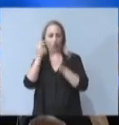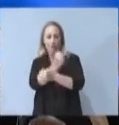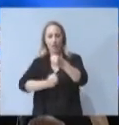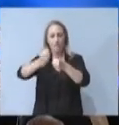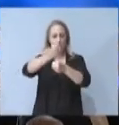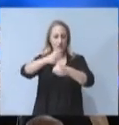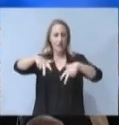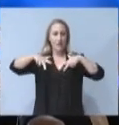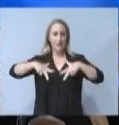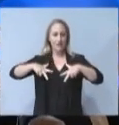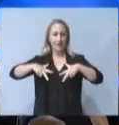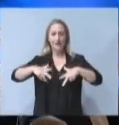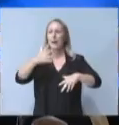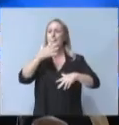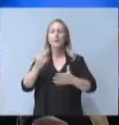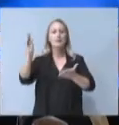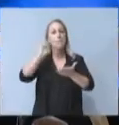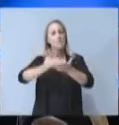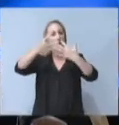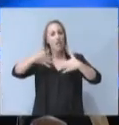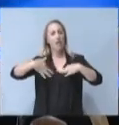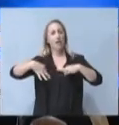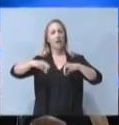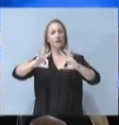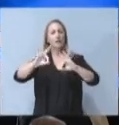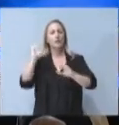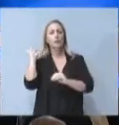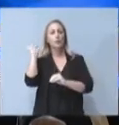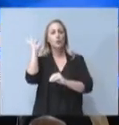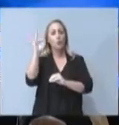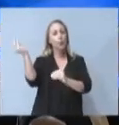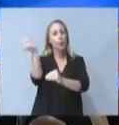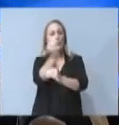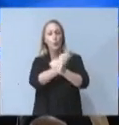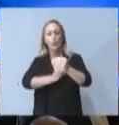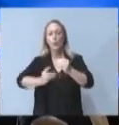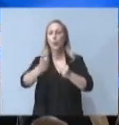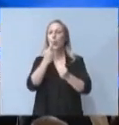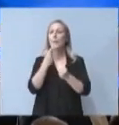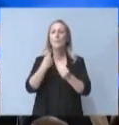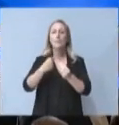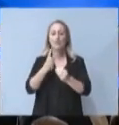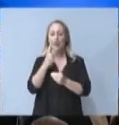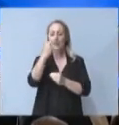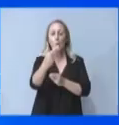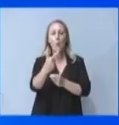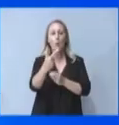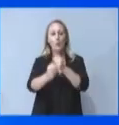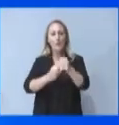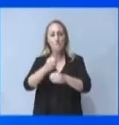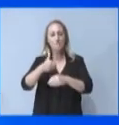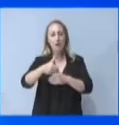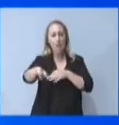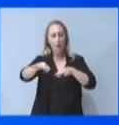κομβικός σταθμός επανεκκίνησης προς μία ακόμα πιο δημιουργική διετία. Κυρίτεται, όμως, και